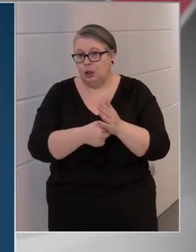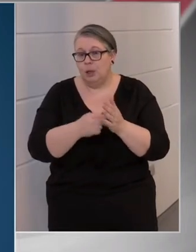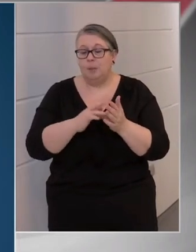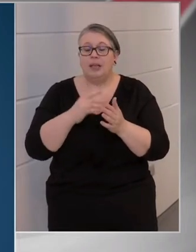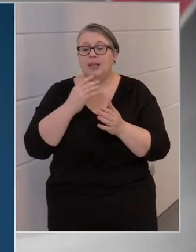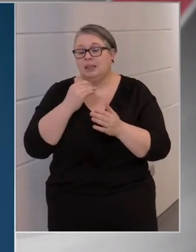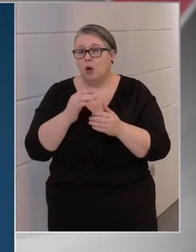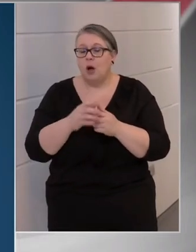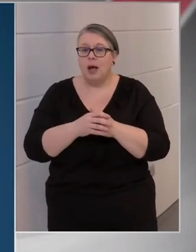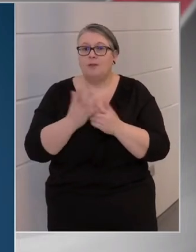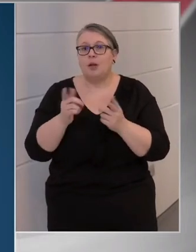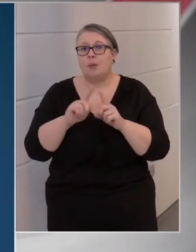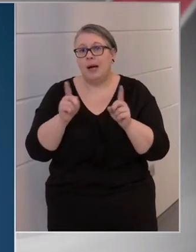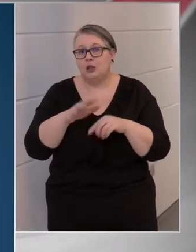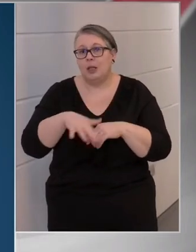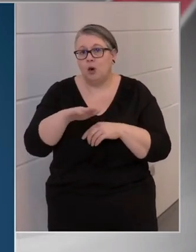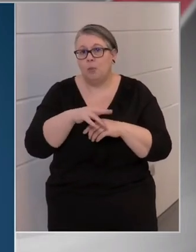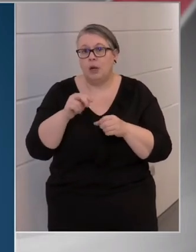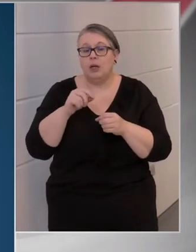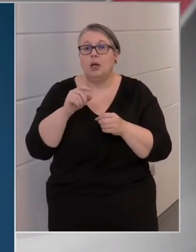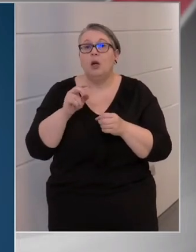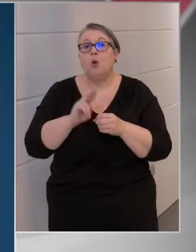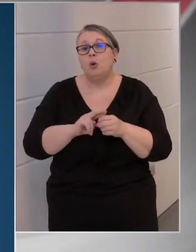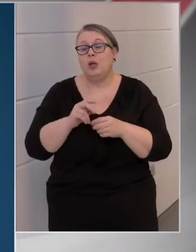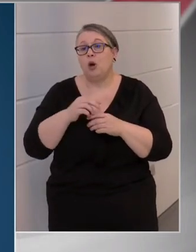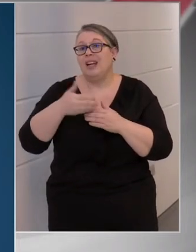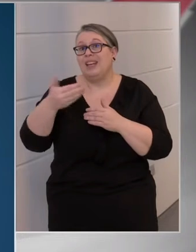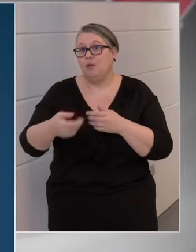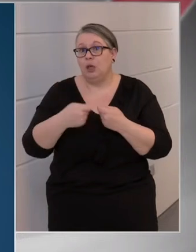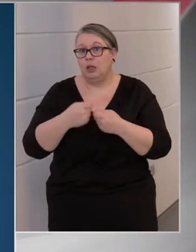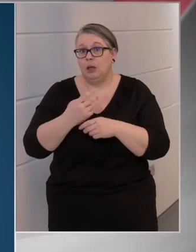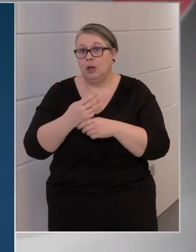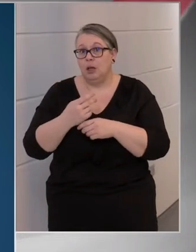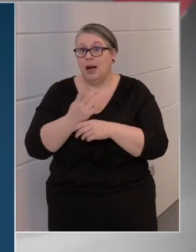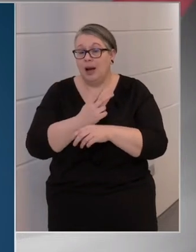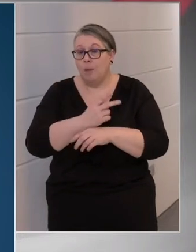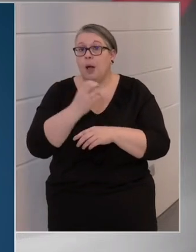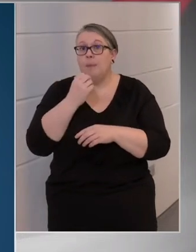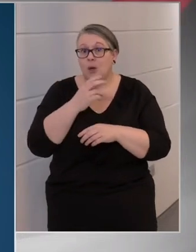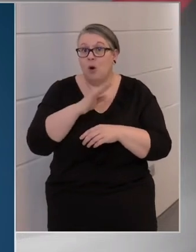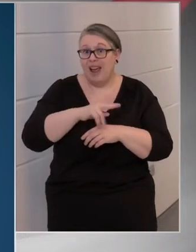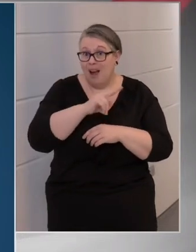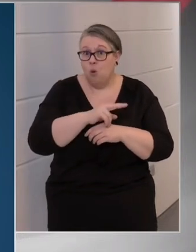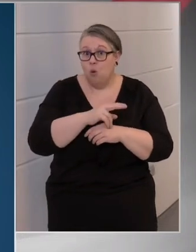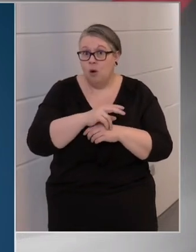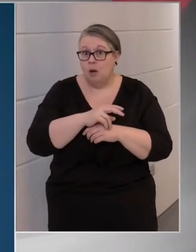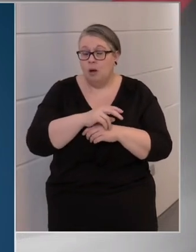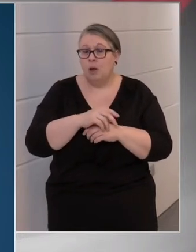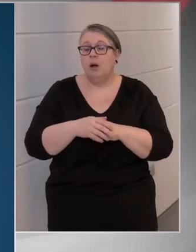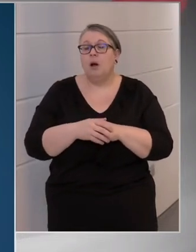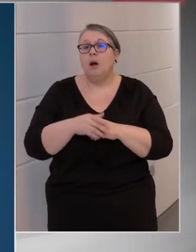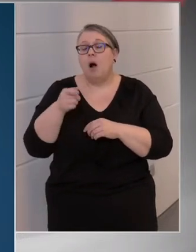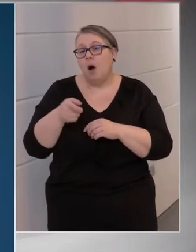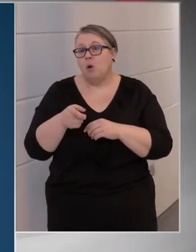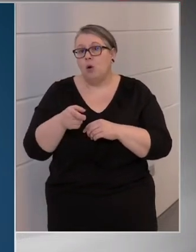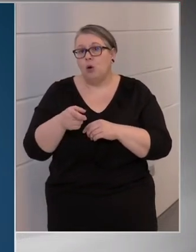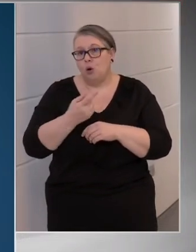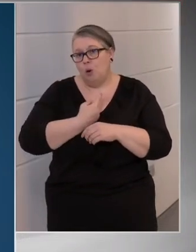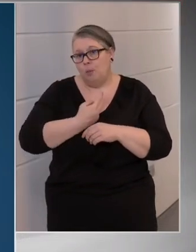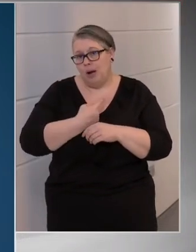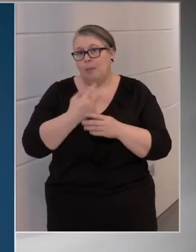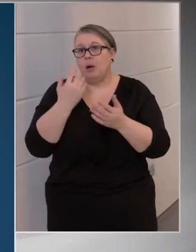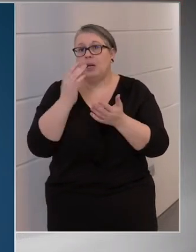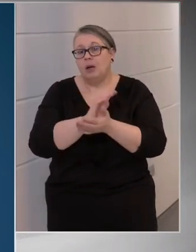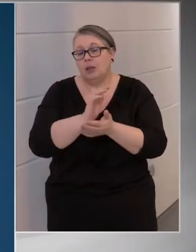Izrael, vagy más Európai Unión kívüli tagállamok, és mikor kötött szerződést az Európai Unió, akkor ez önmagában